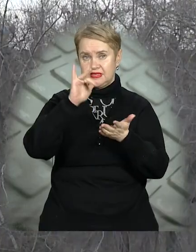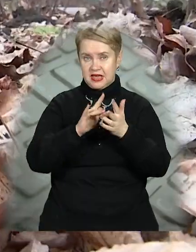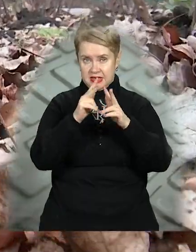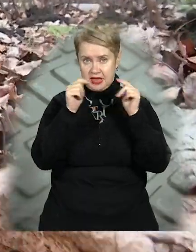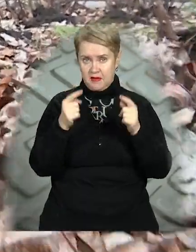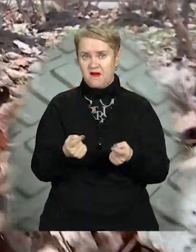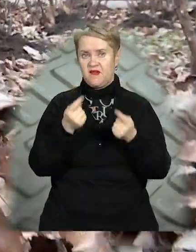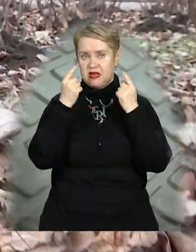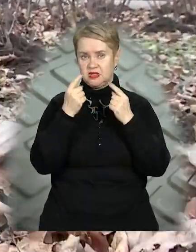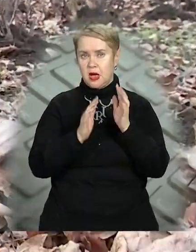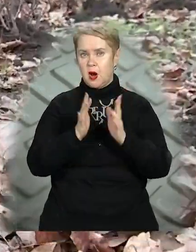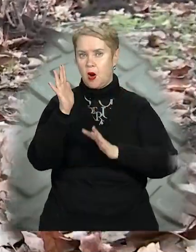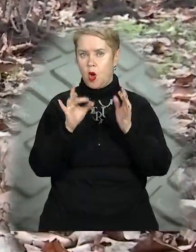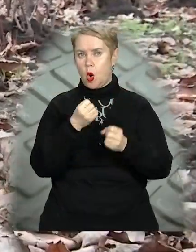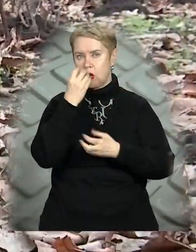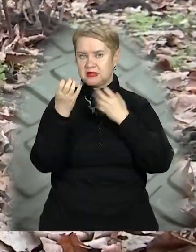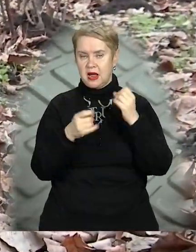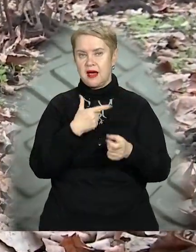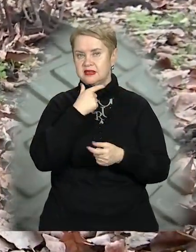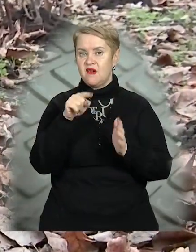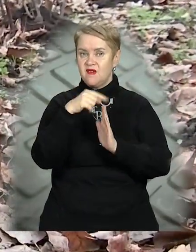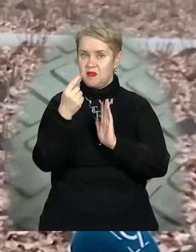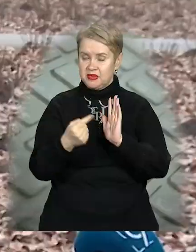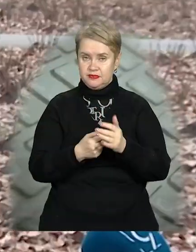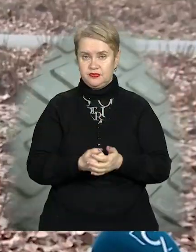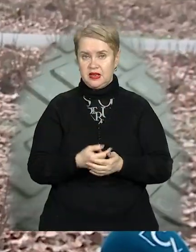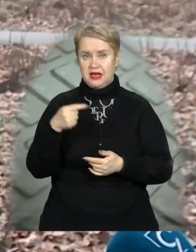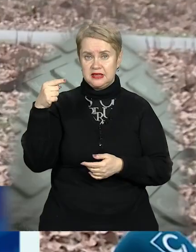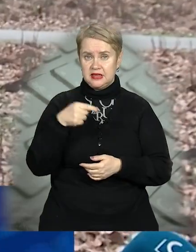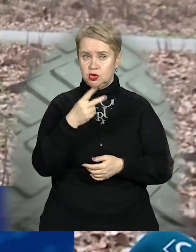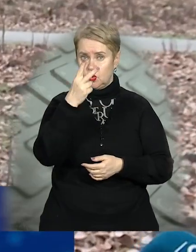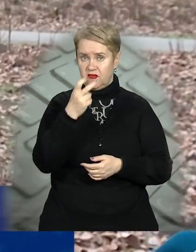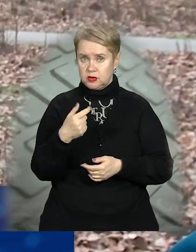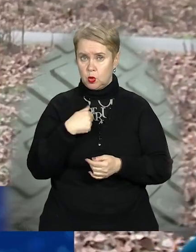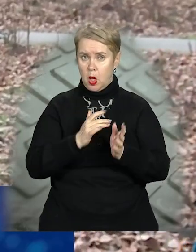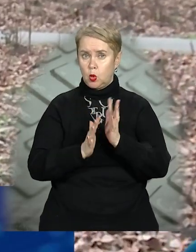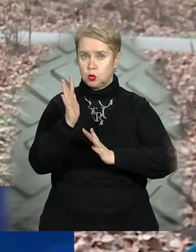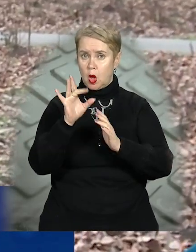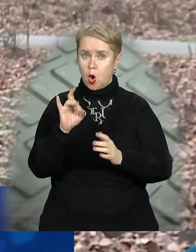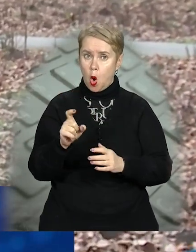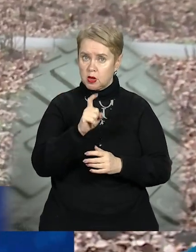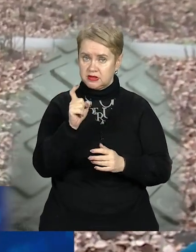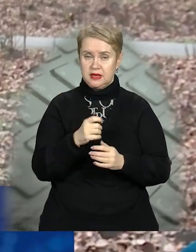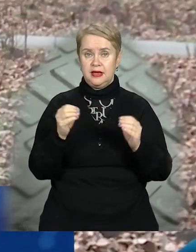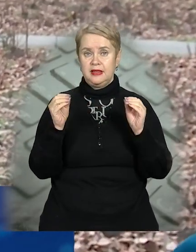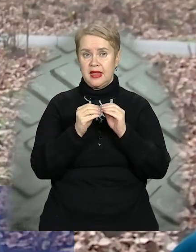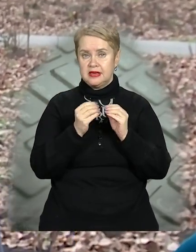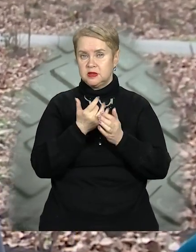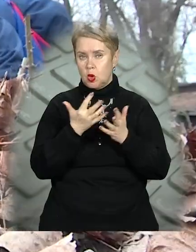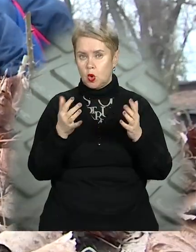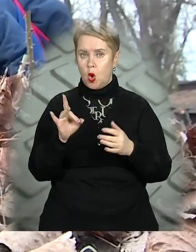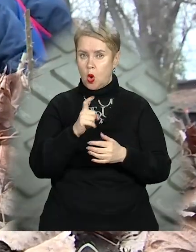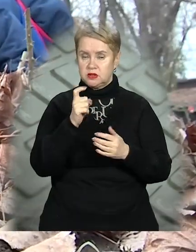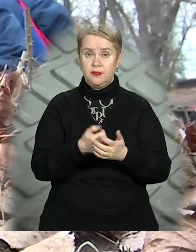Дніпра. Його величезний розаріум – один з найкрасивіших у місті. 1200 у нас кустів роз і 10 сортів